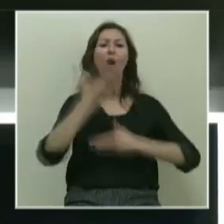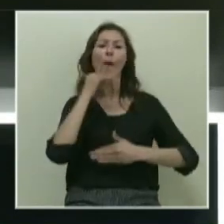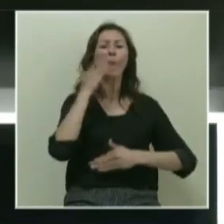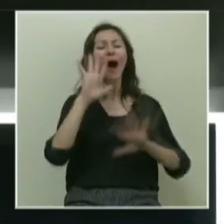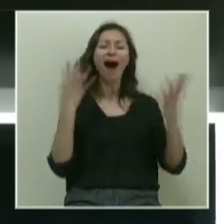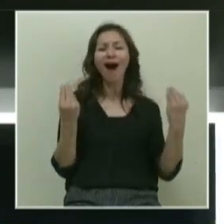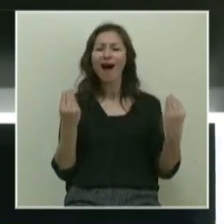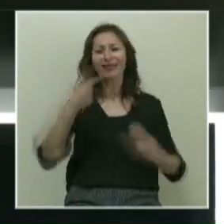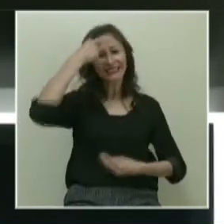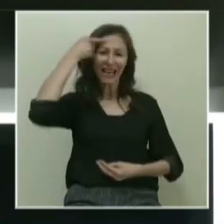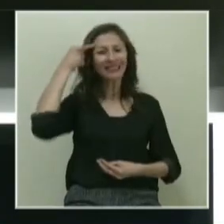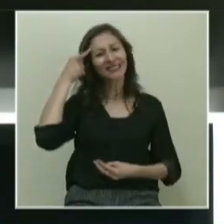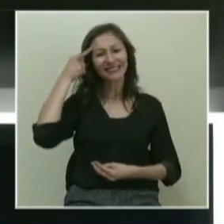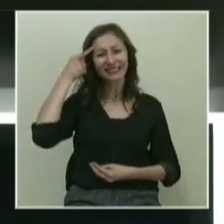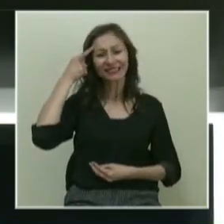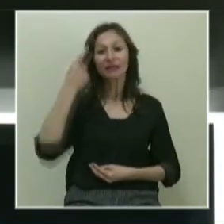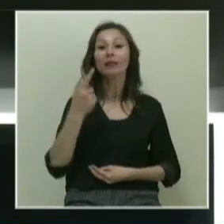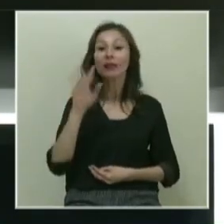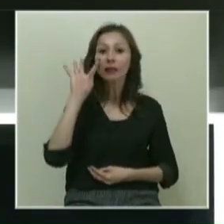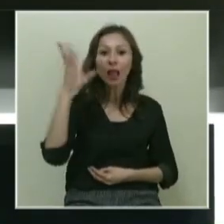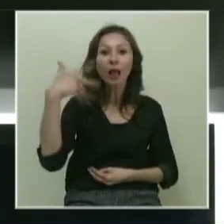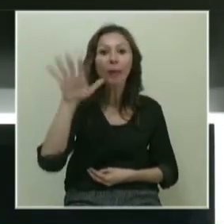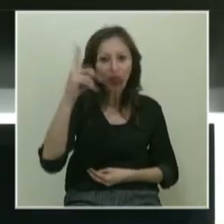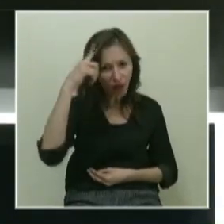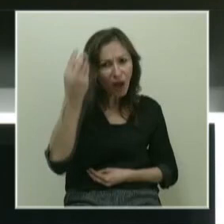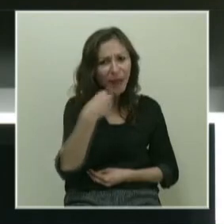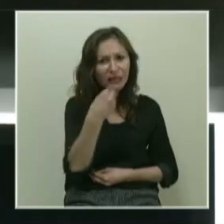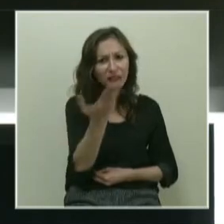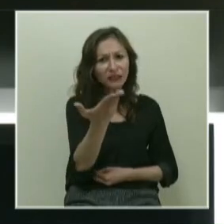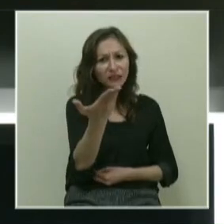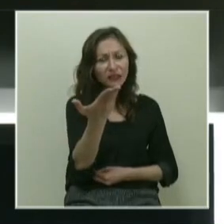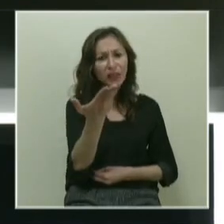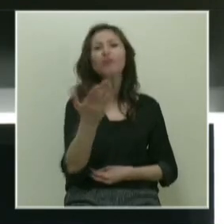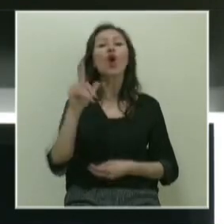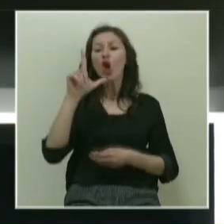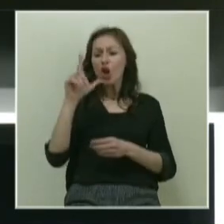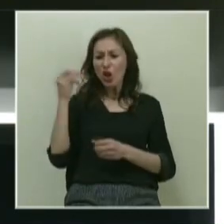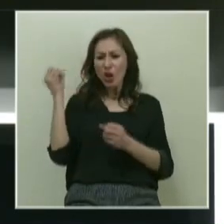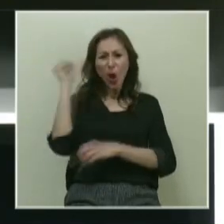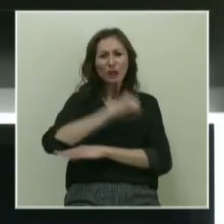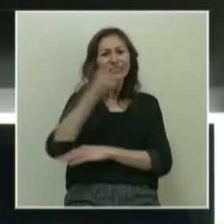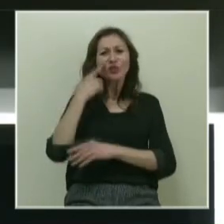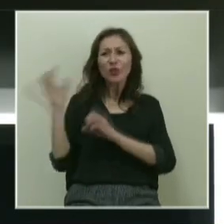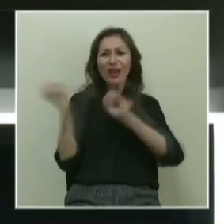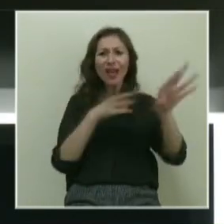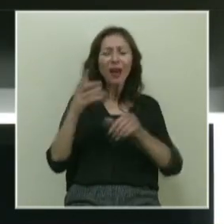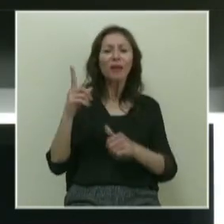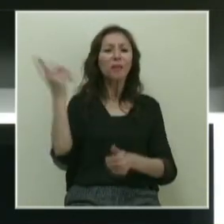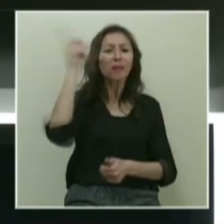Ay ne kadar güzel. Ne şanslısınız. Delirmeyin. Kafayı mı yediniz? Lojistik baştan inşa edilecek.